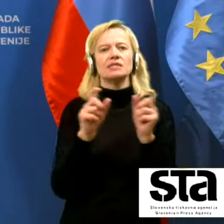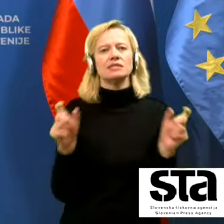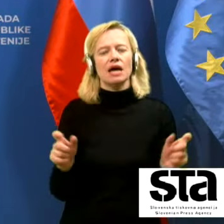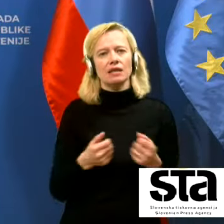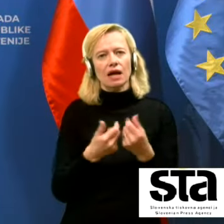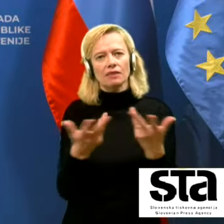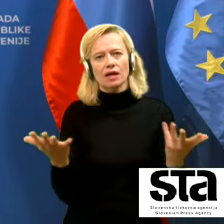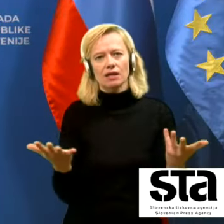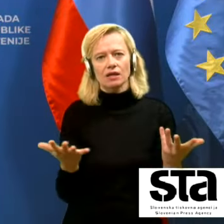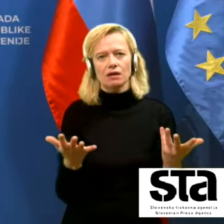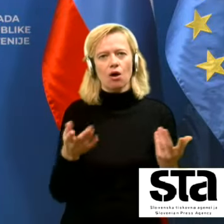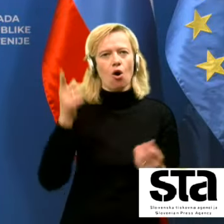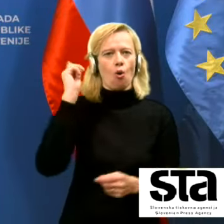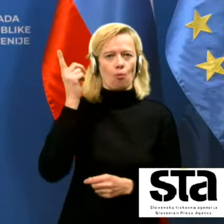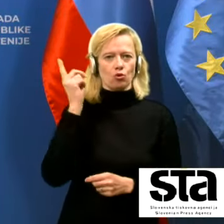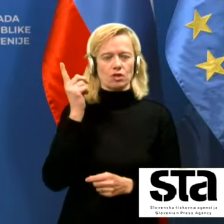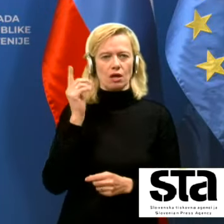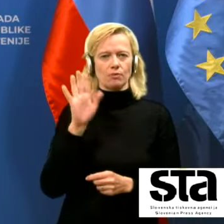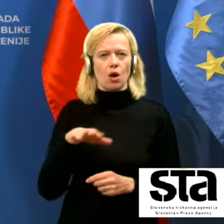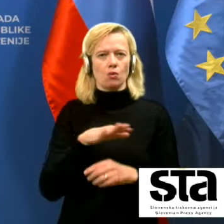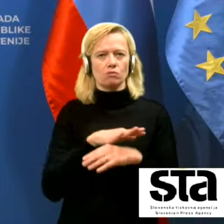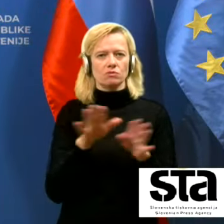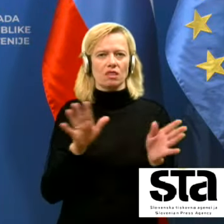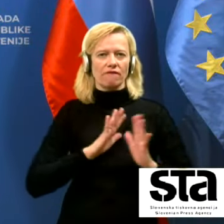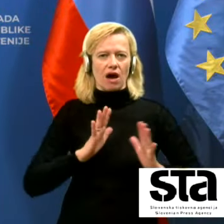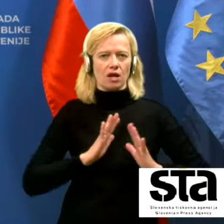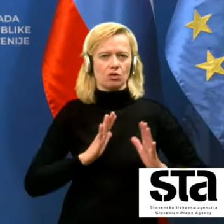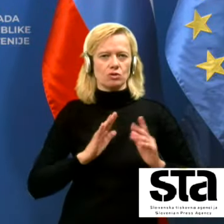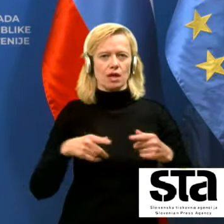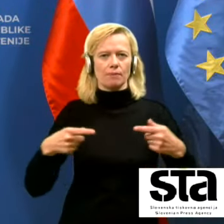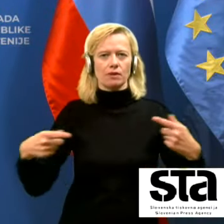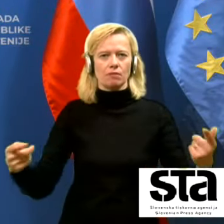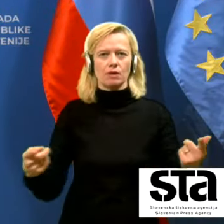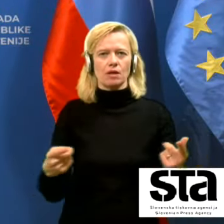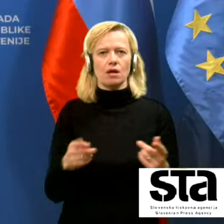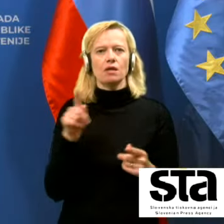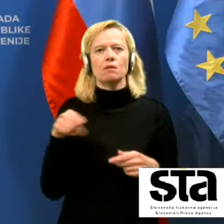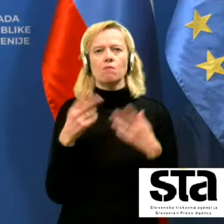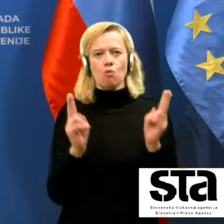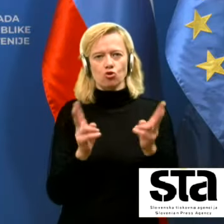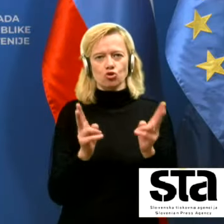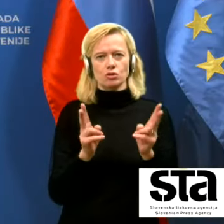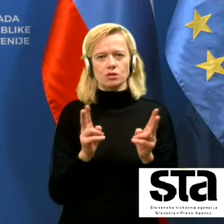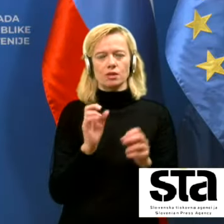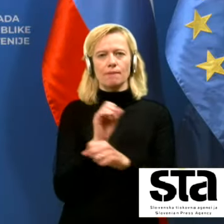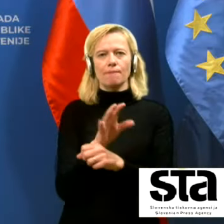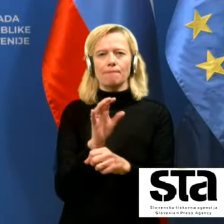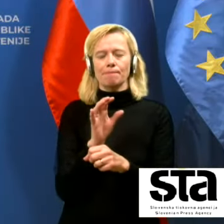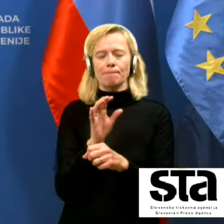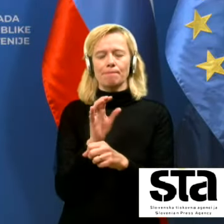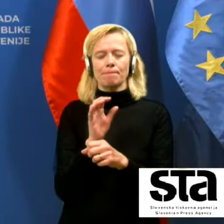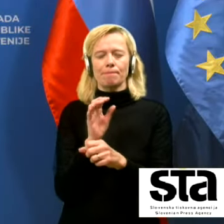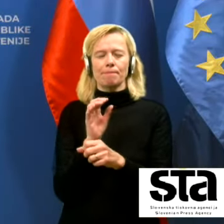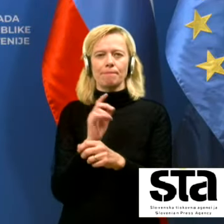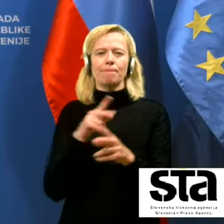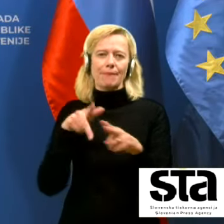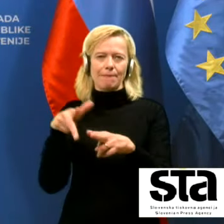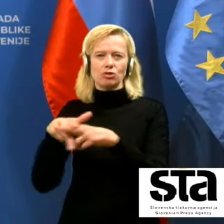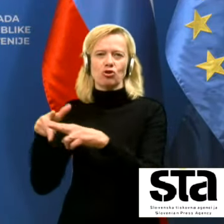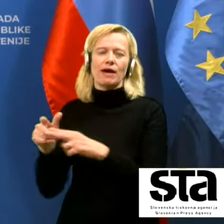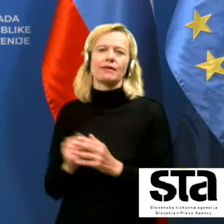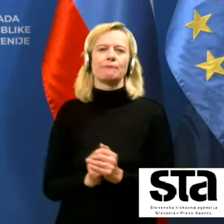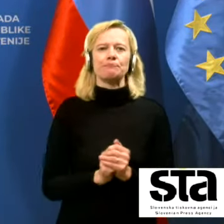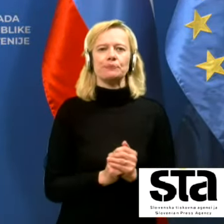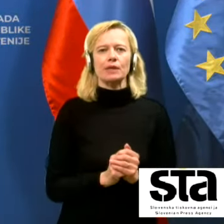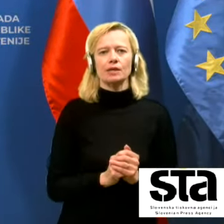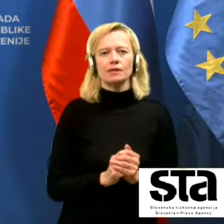na vse nevarnosti te epidemije in možnosti preprečevanja zdaj po eni strani moramo vedeti da